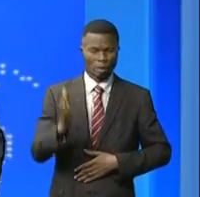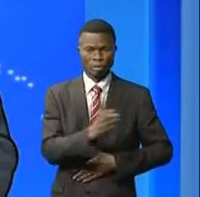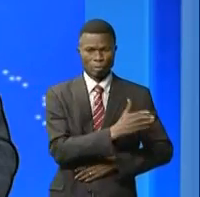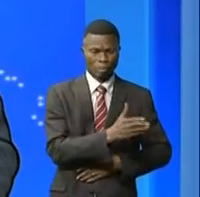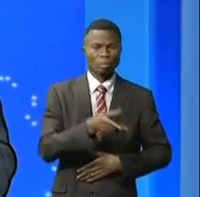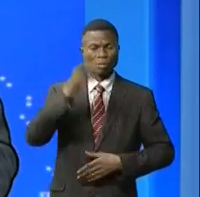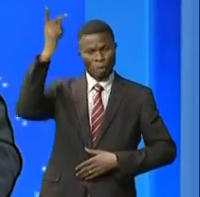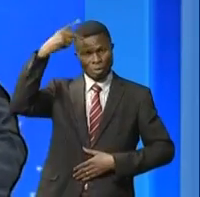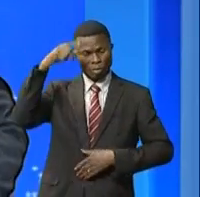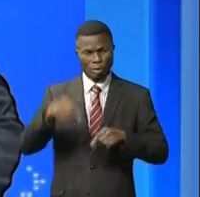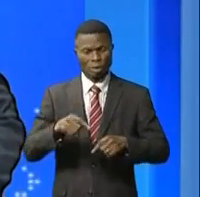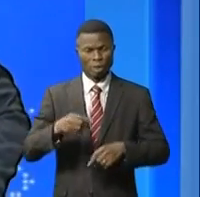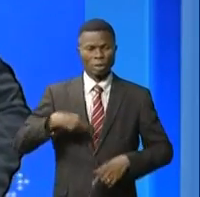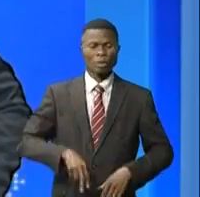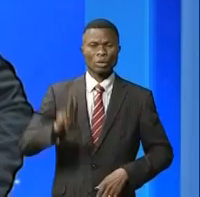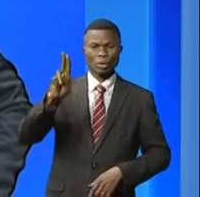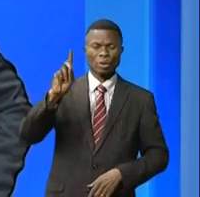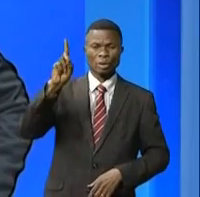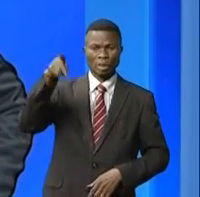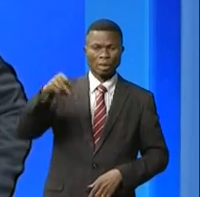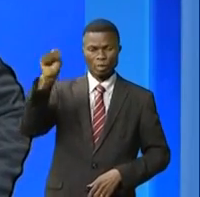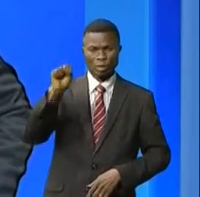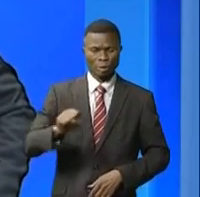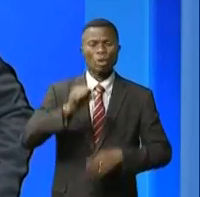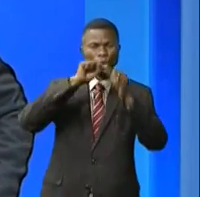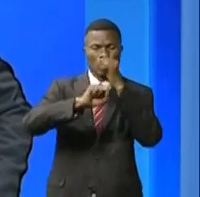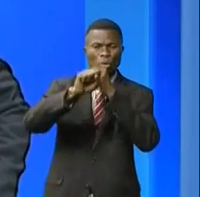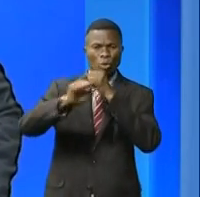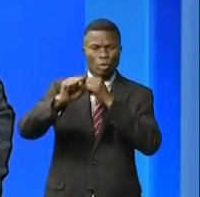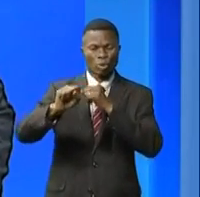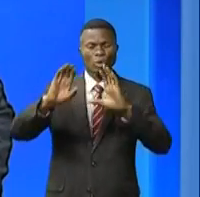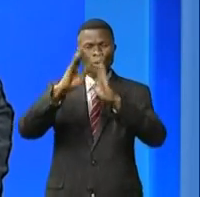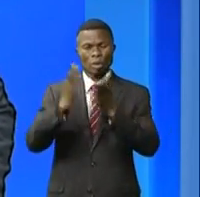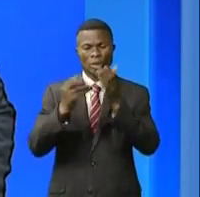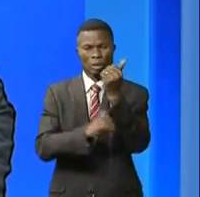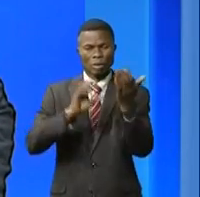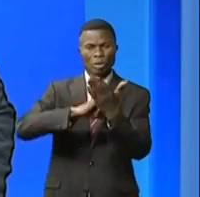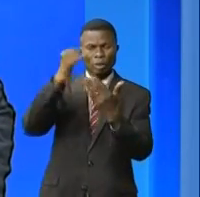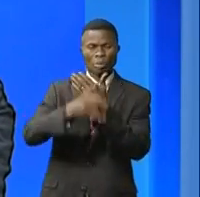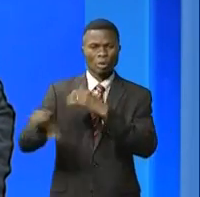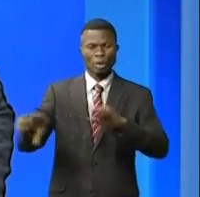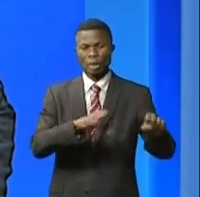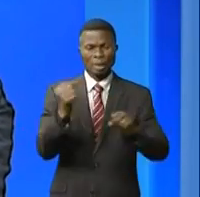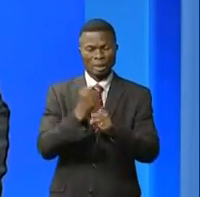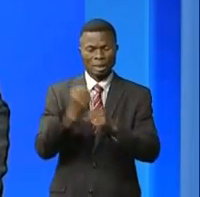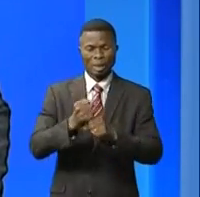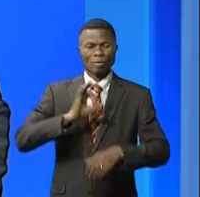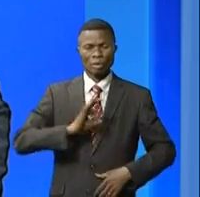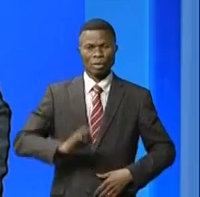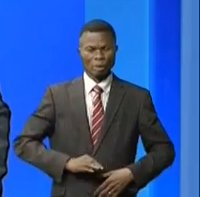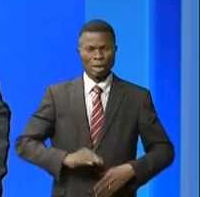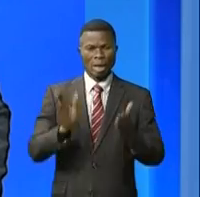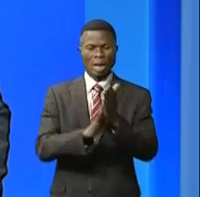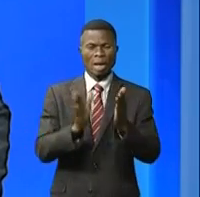par le politique avec l'UDPS sur cette sensibilisation de l'opinion sur le programme d'action du chef de l'état notamment la